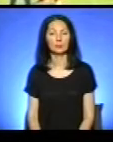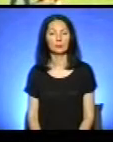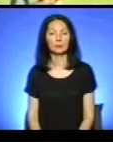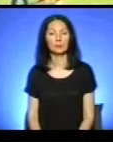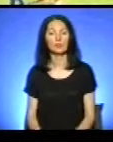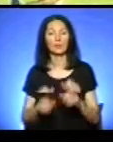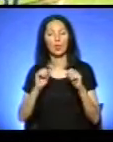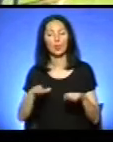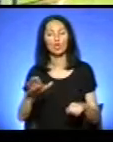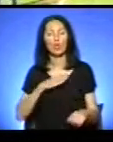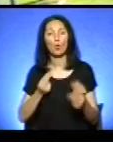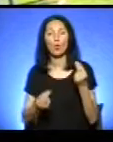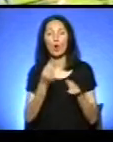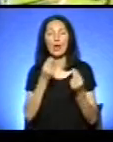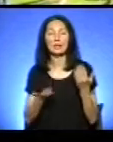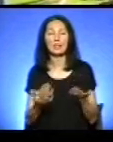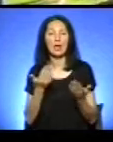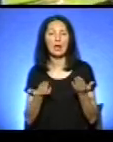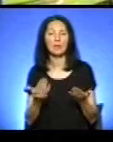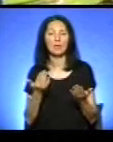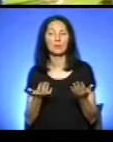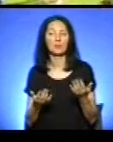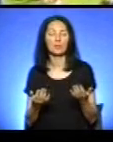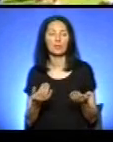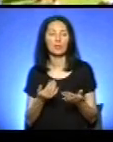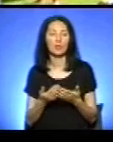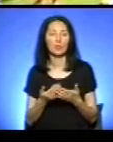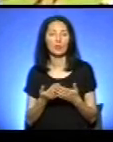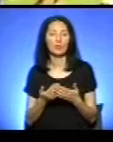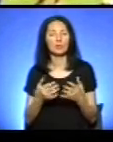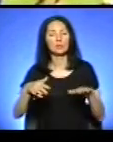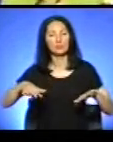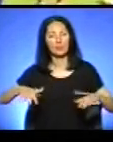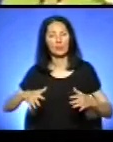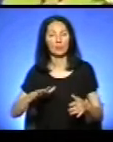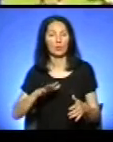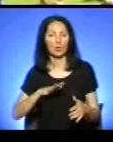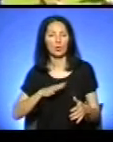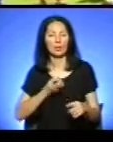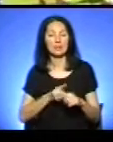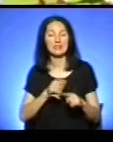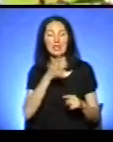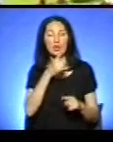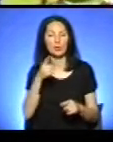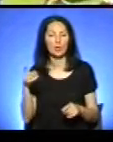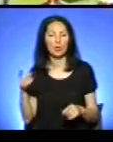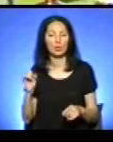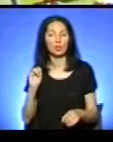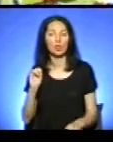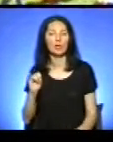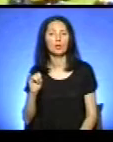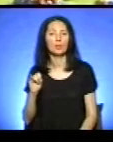Можна було грати, але все-таки, мабуть, сказалася ця усталість за цей період. І